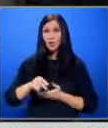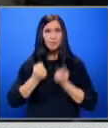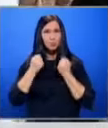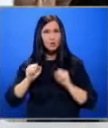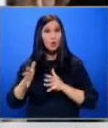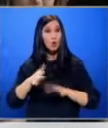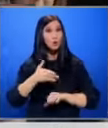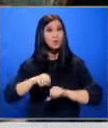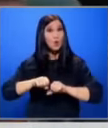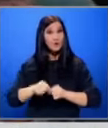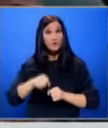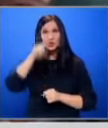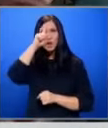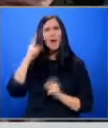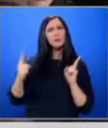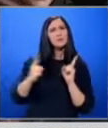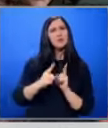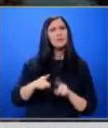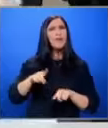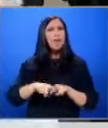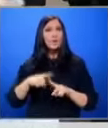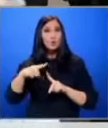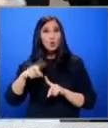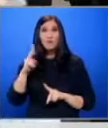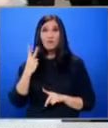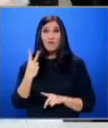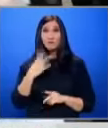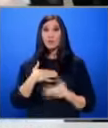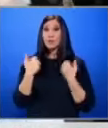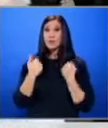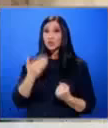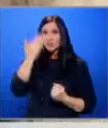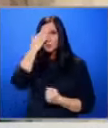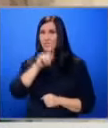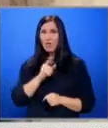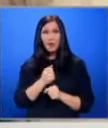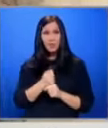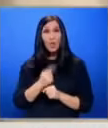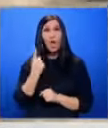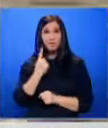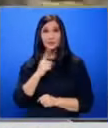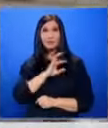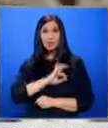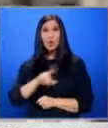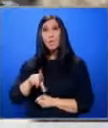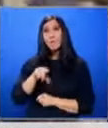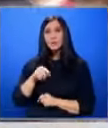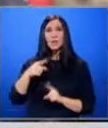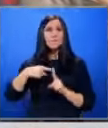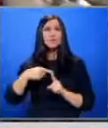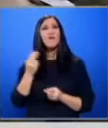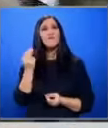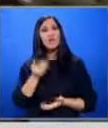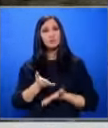увреждания в София. Там срещаме Лиана и Тони. И двамата са с тежки заболявания и не работят. Единствените им доходи са пенсиите и месечната